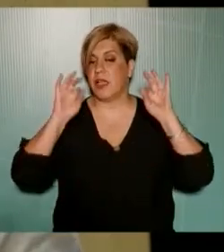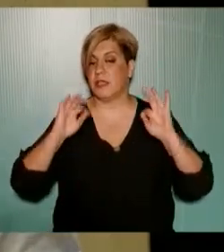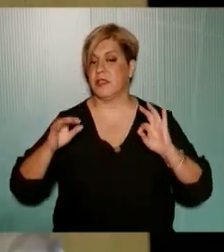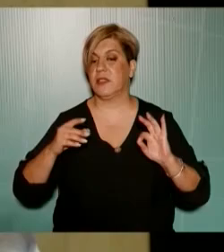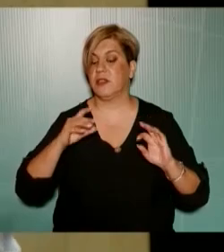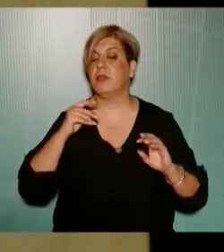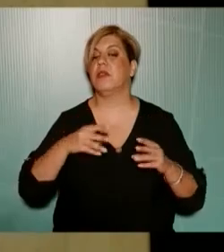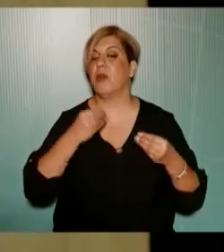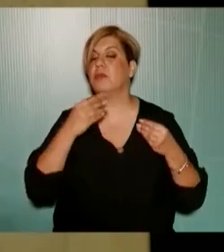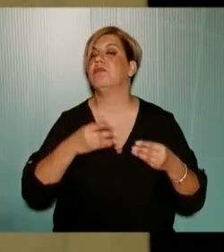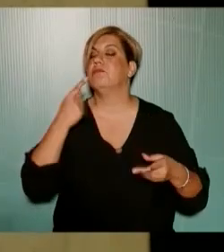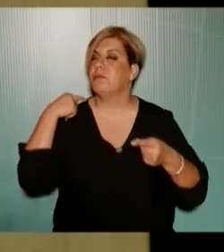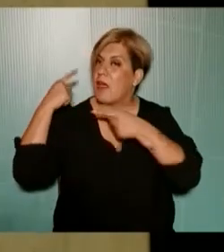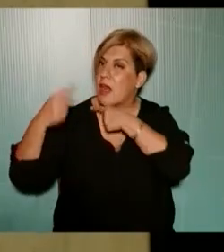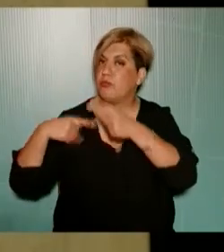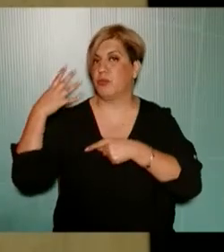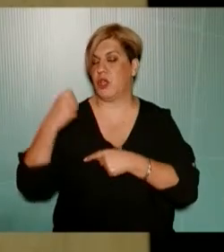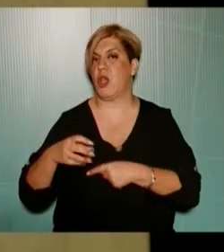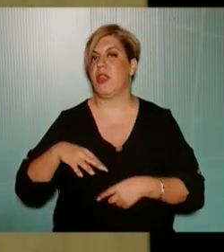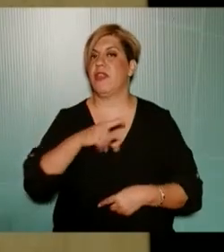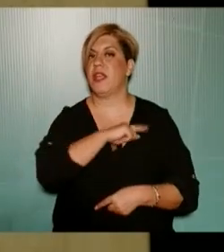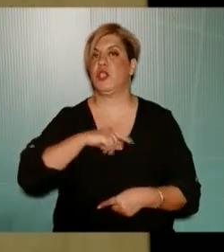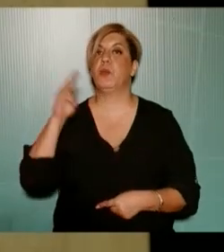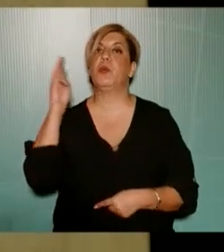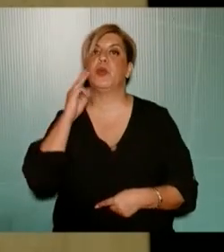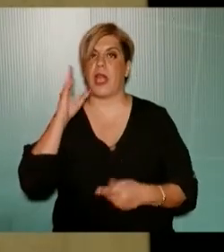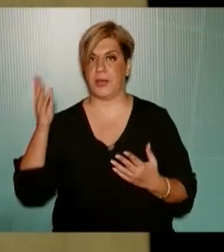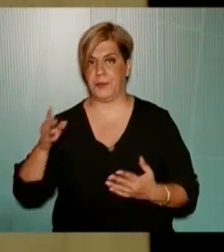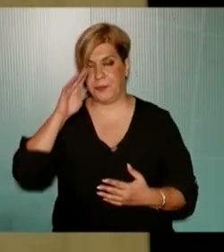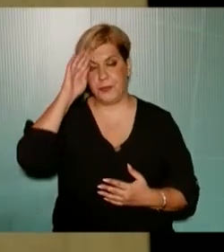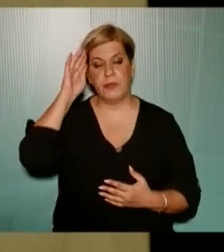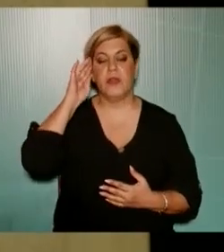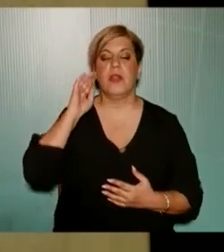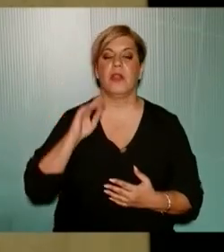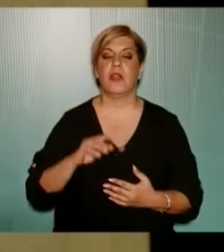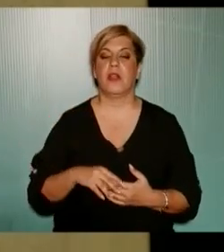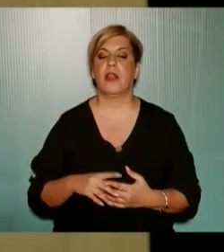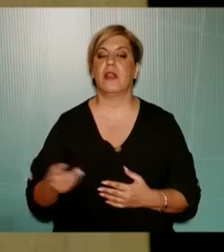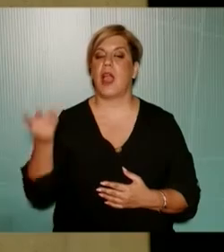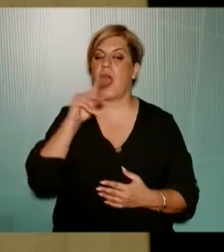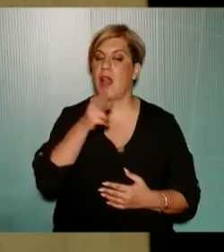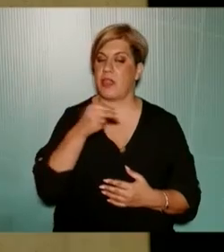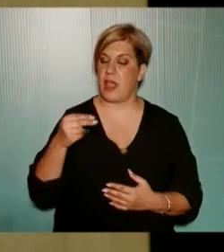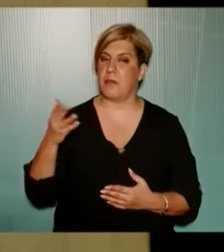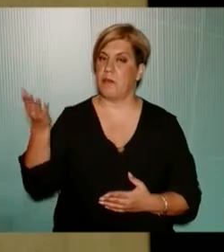παράδοση ας το πω έτσι η διοίκηση Μπουτάρη και είχα παραβοληθεί και άλλα ζητήματα τότε πιο πολιτικά και